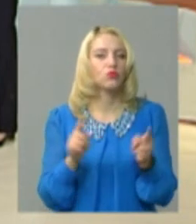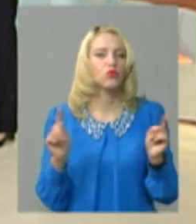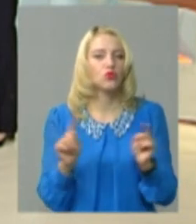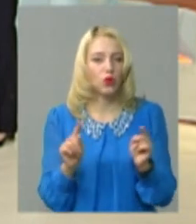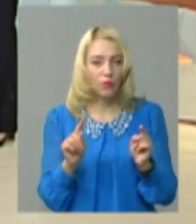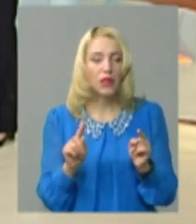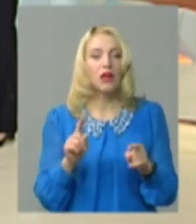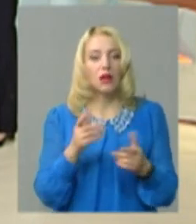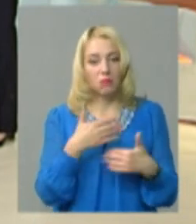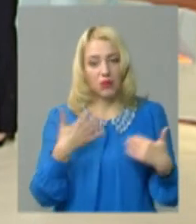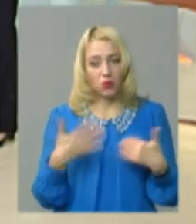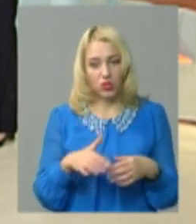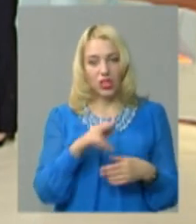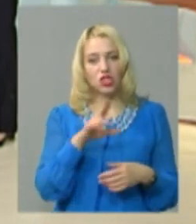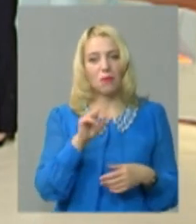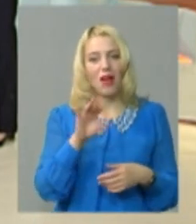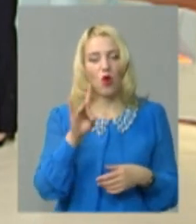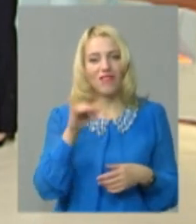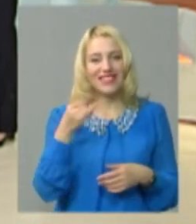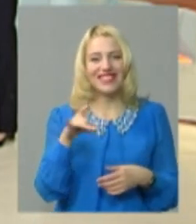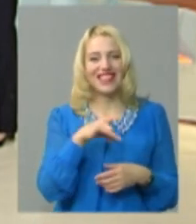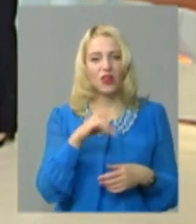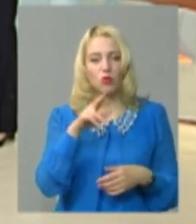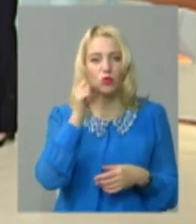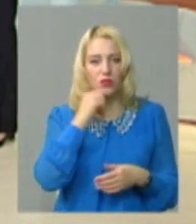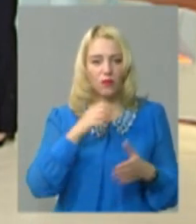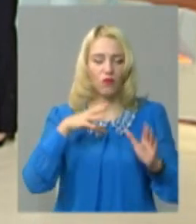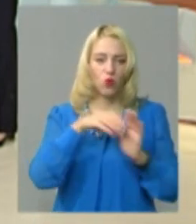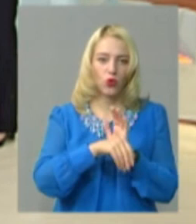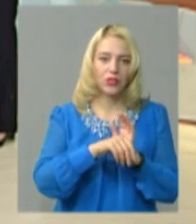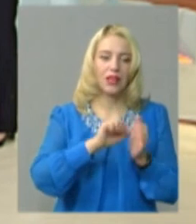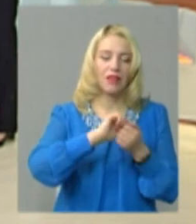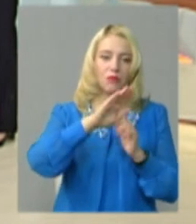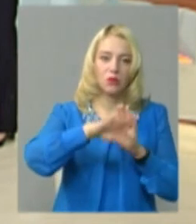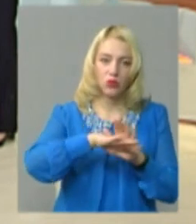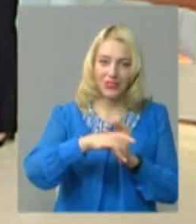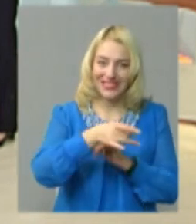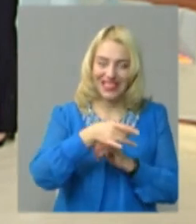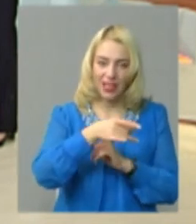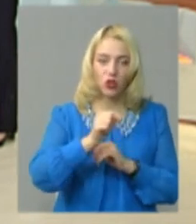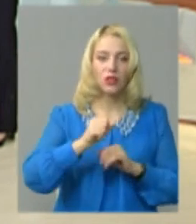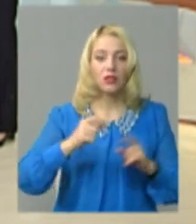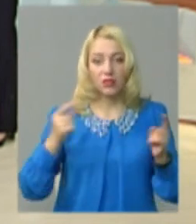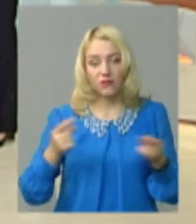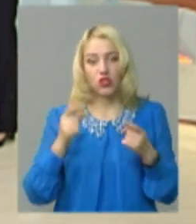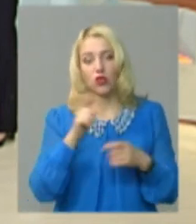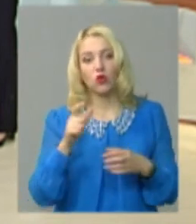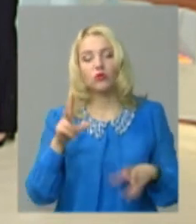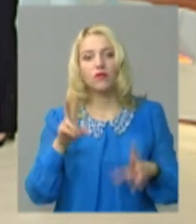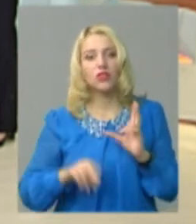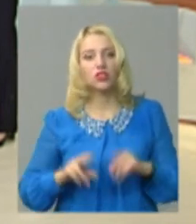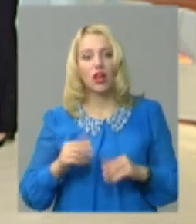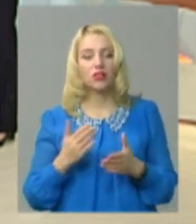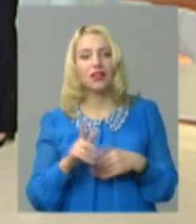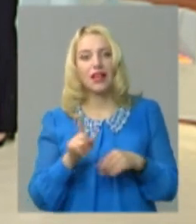що Чумировецький район по-старому відноситься до Кам'янець-Подільського району, і, звичайно, люди вважають,